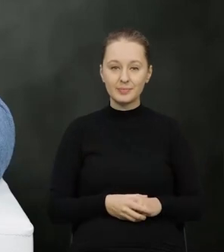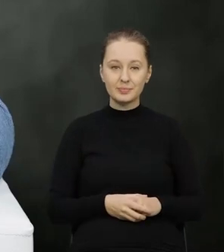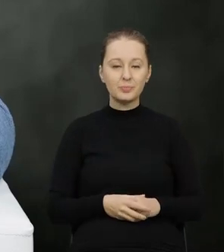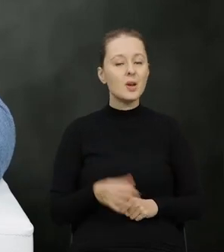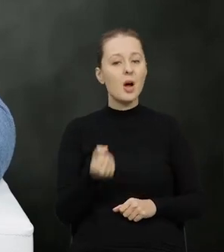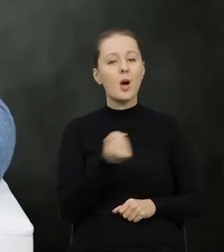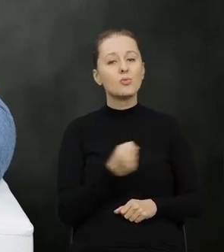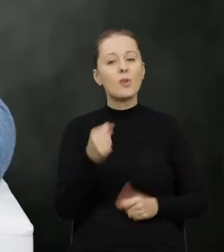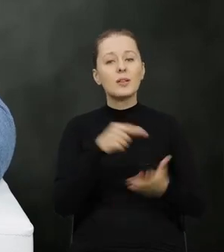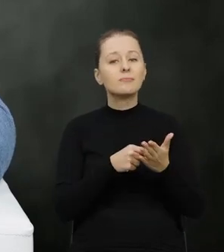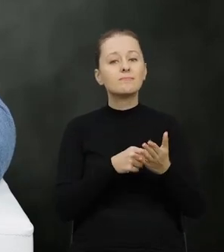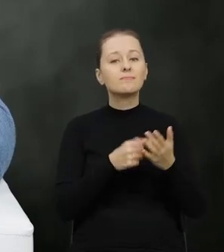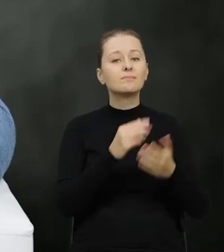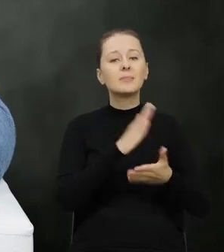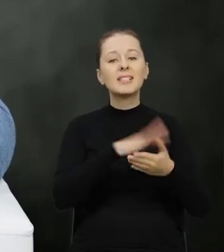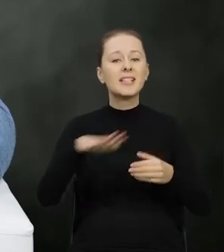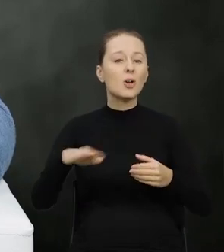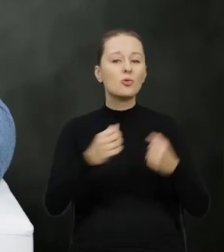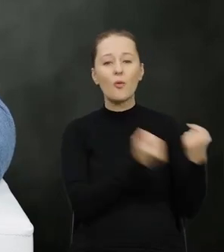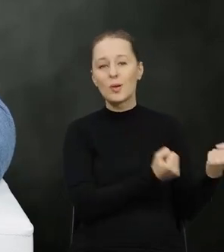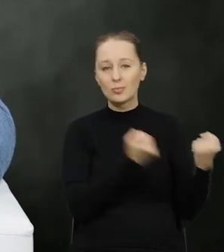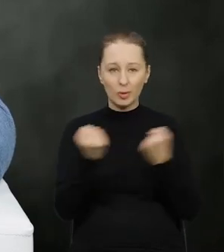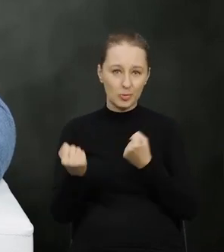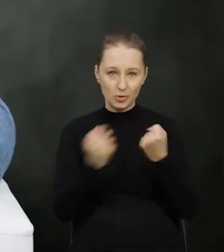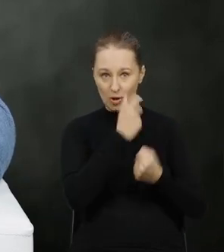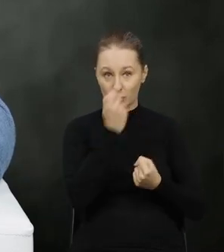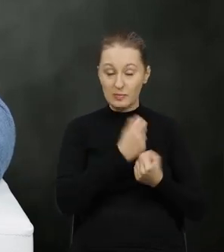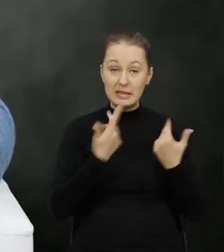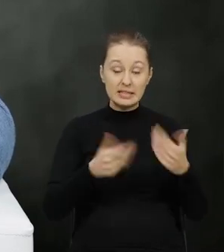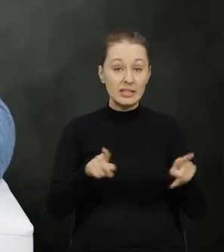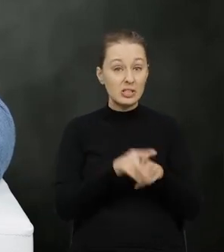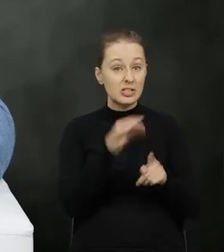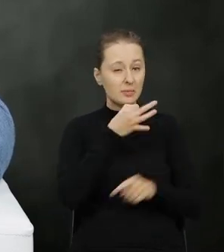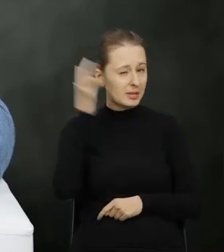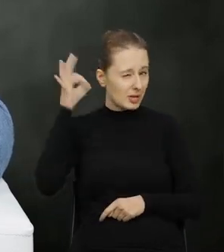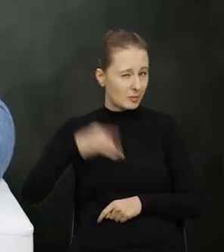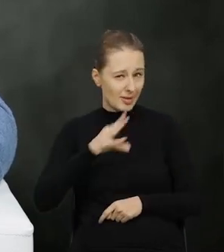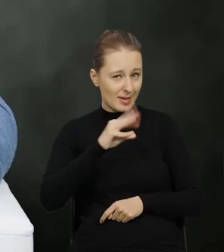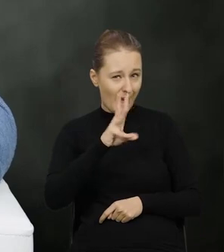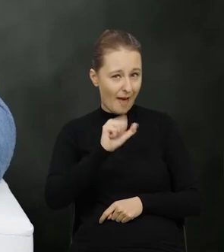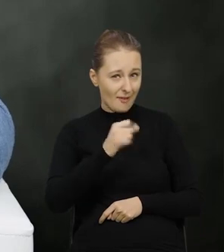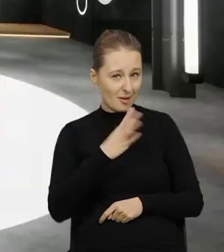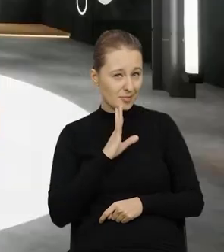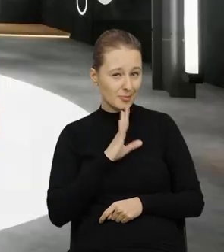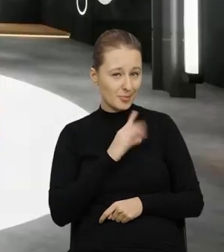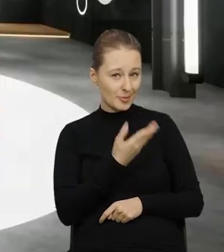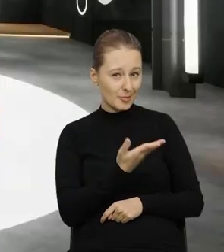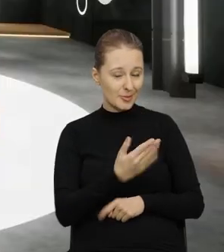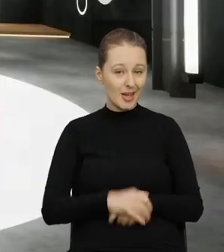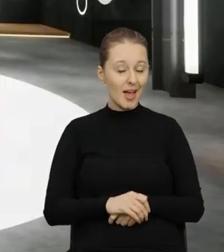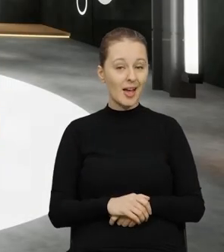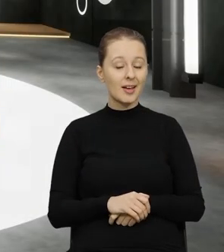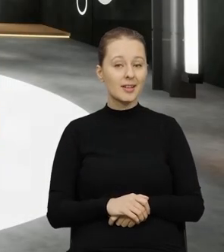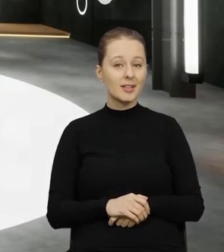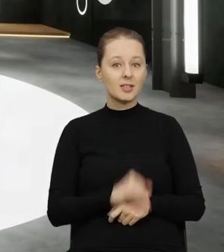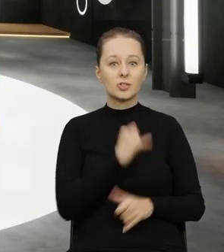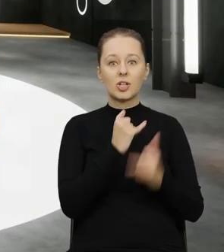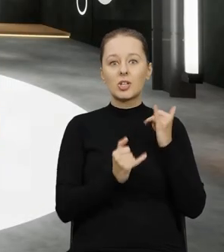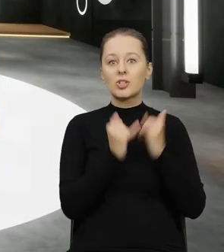w kontekście przemieszczania, międzynarodowego przemieszczania odpadów. Więc chciałem też zapytać, to chyba Panią Ewę, właśnie czy